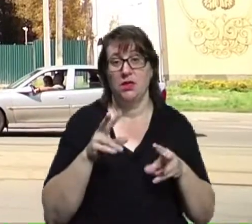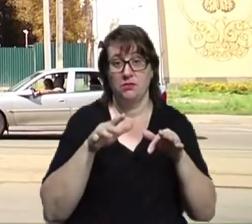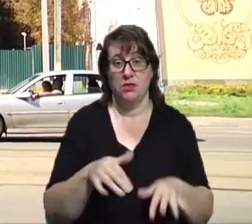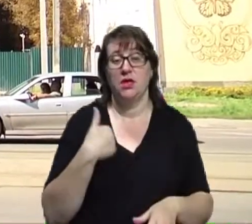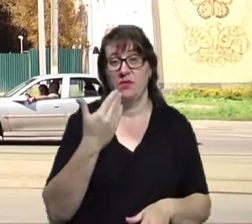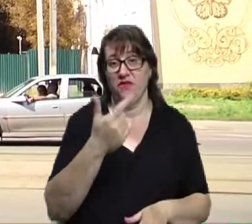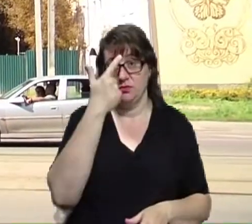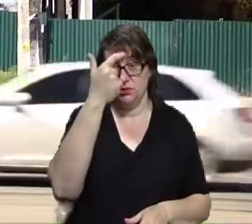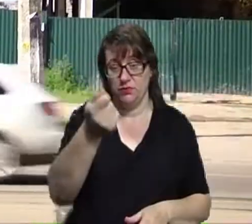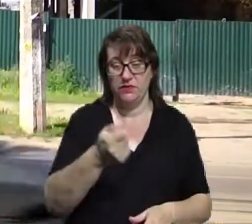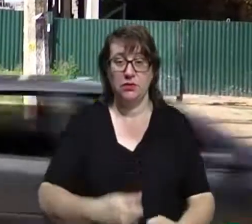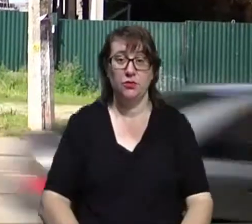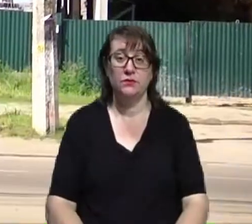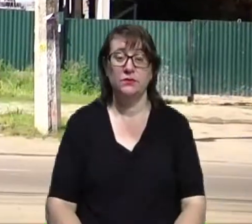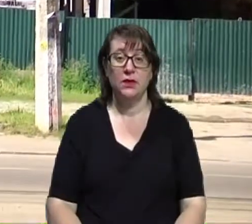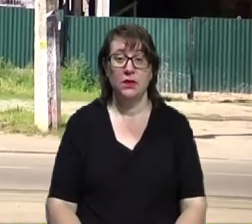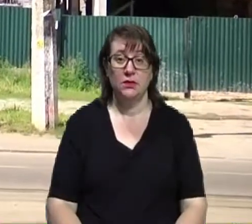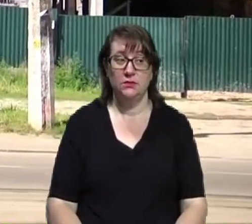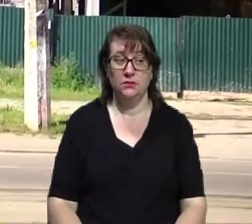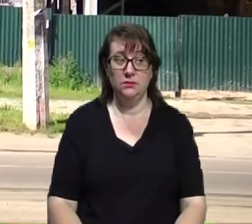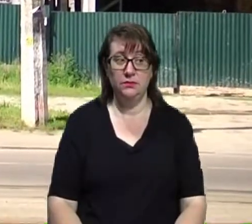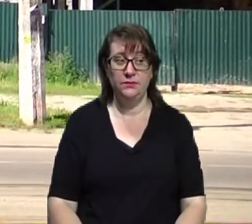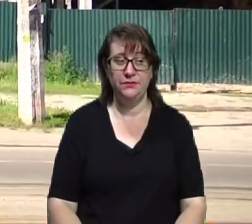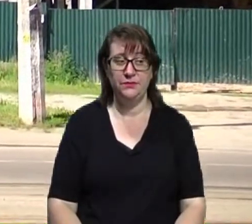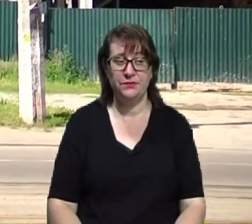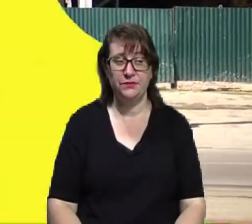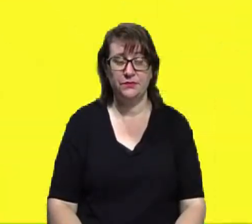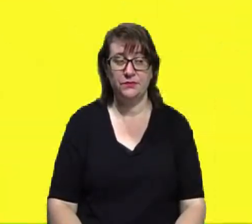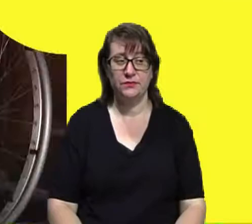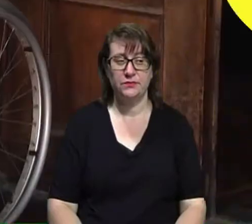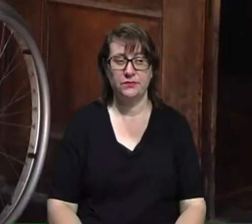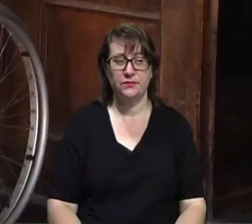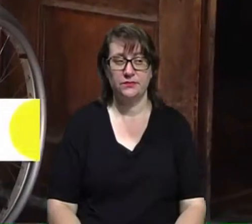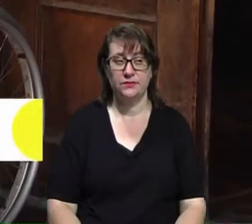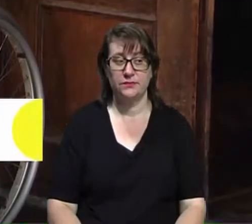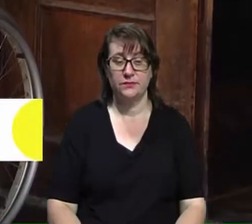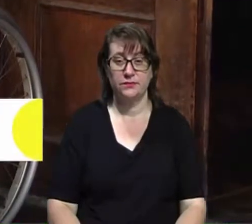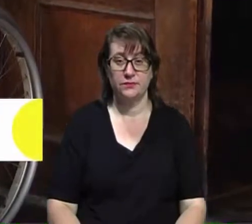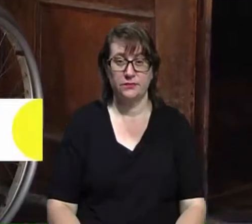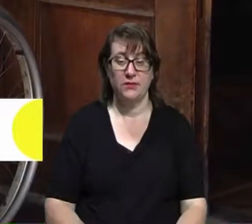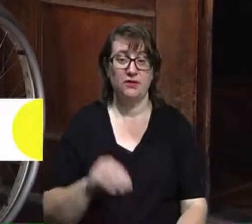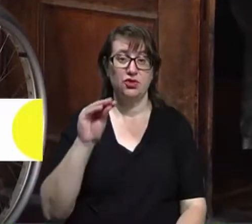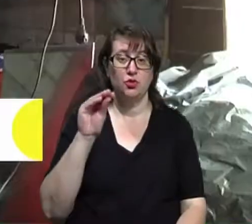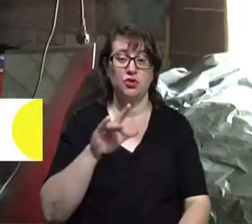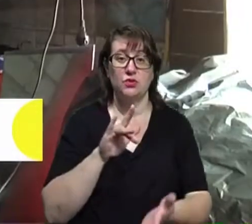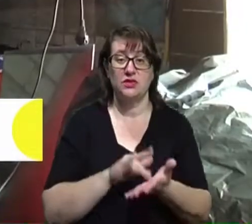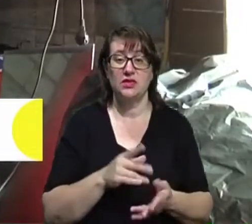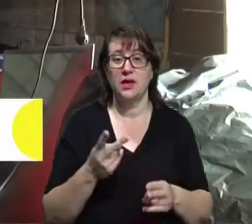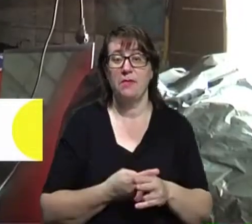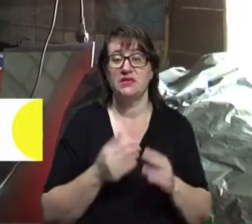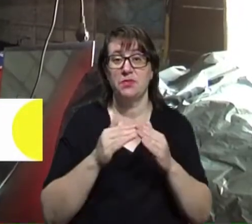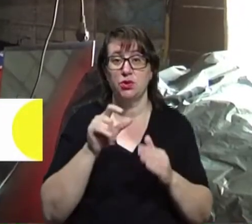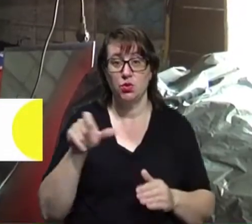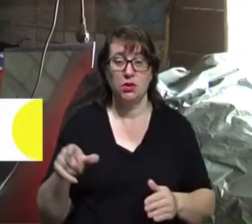Сергій Косюченко, Ігор Грач, Сергій Кобилянський – Новини на Суспільному. У Житомирському центрі безпритульних почали